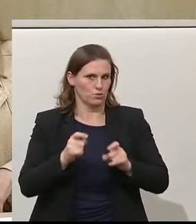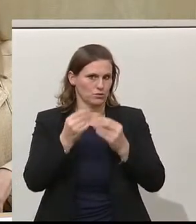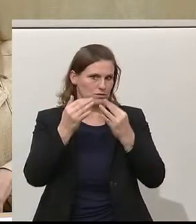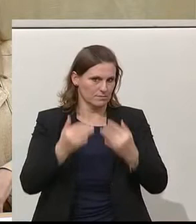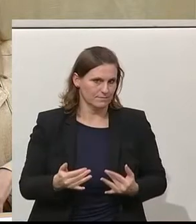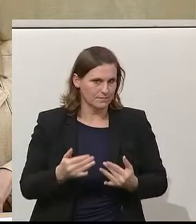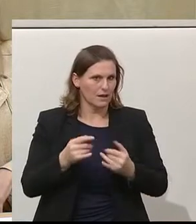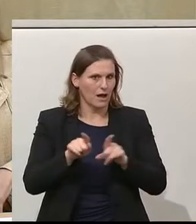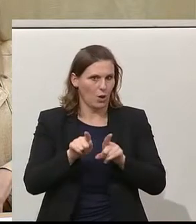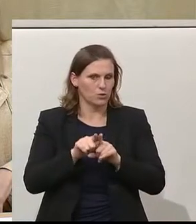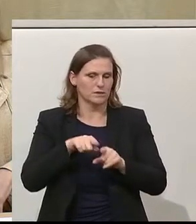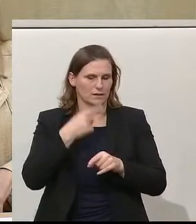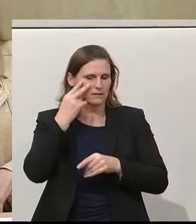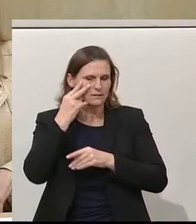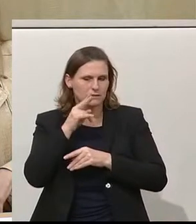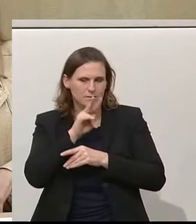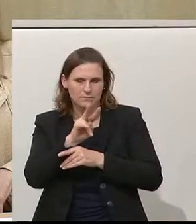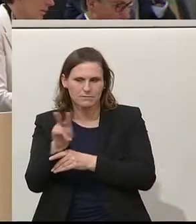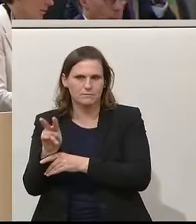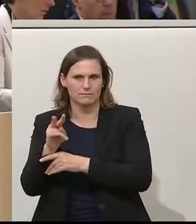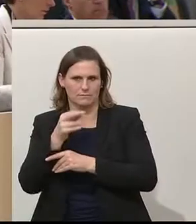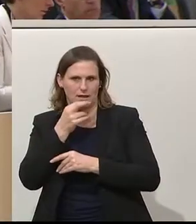werden wir Wert legen, meine sehr geehrten Damen und Herren.